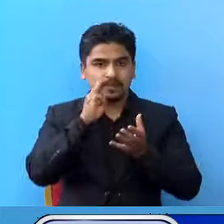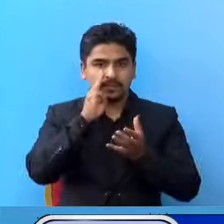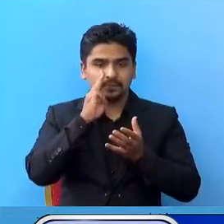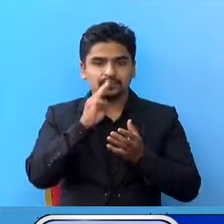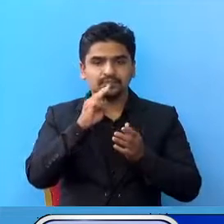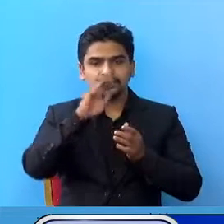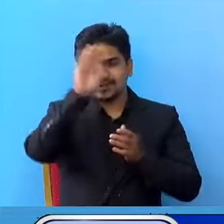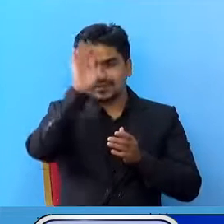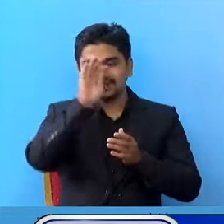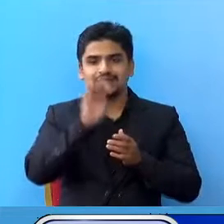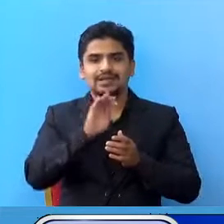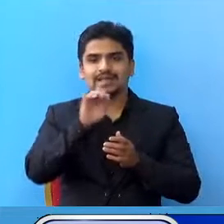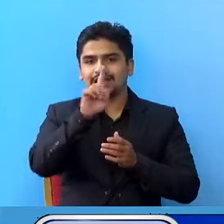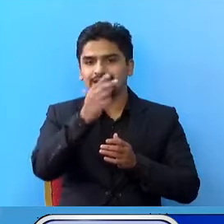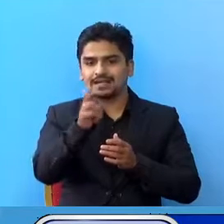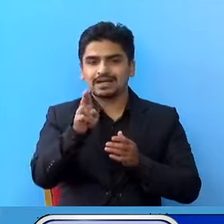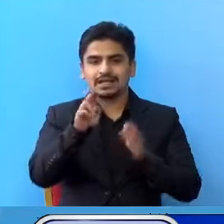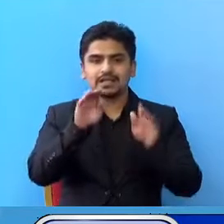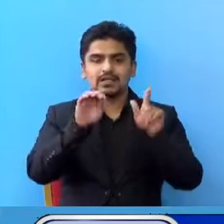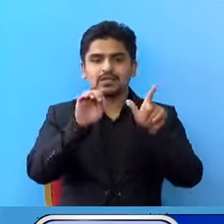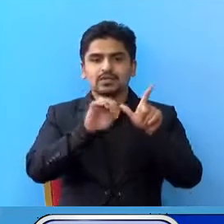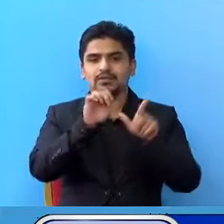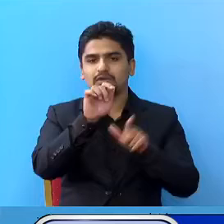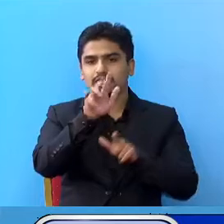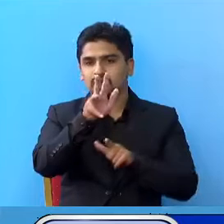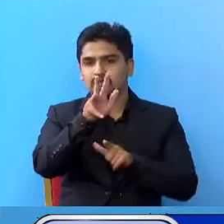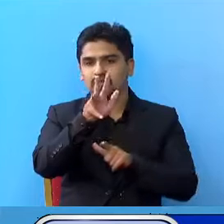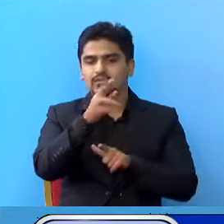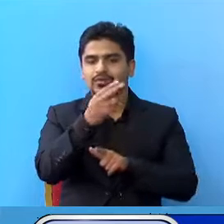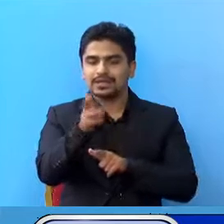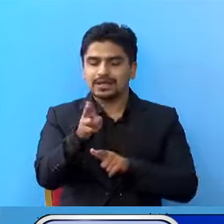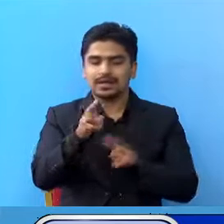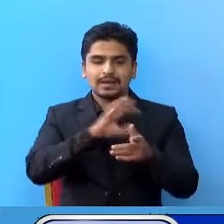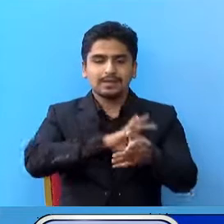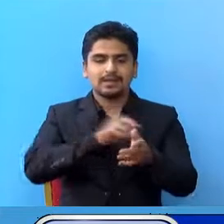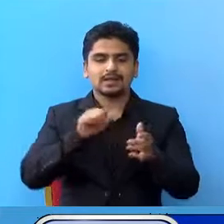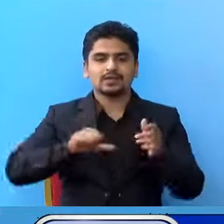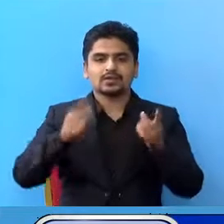सीरा का एक जना, र